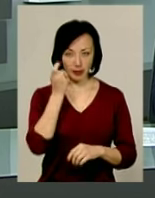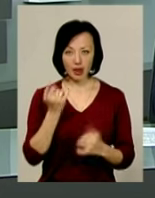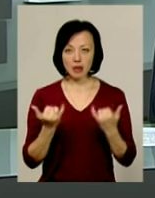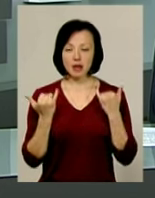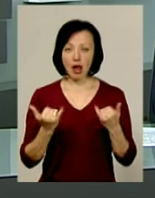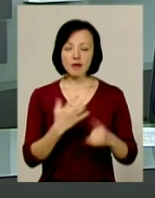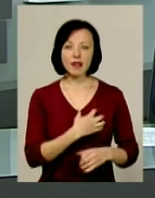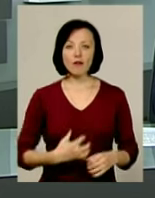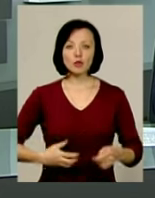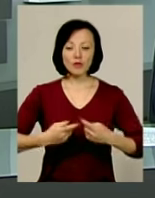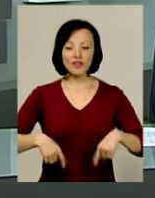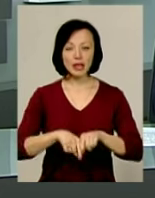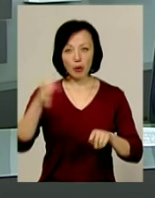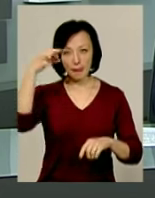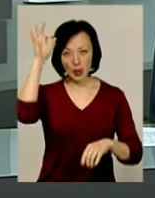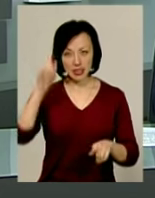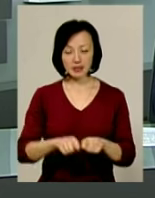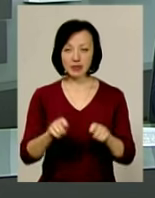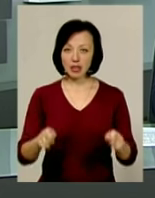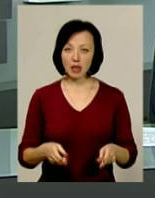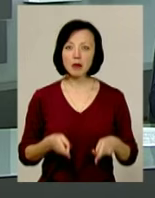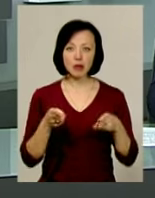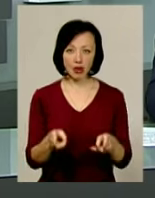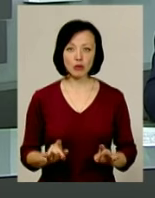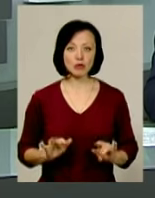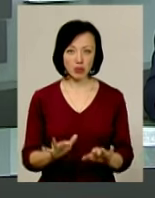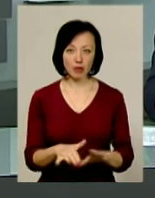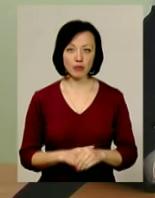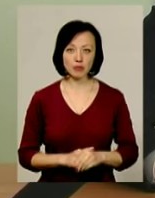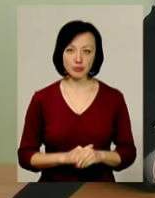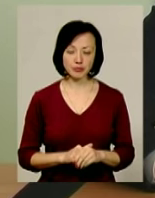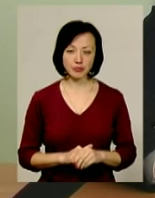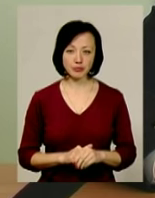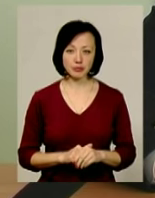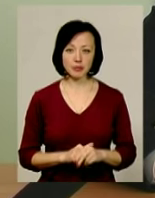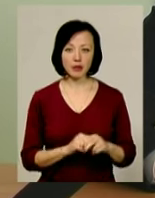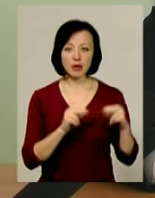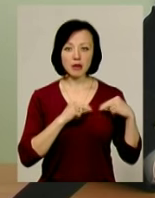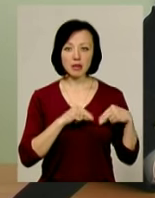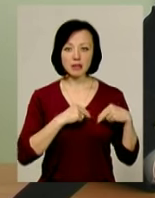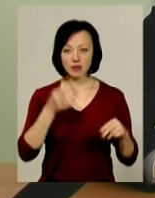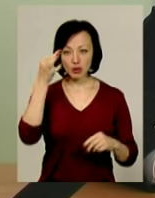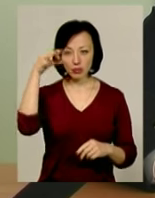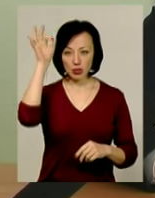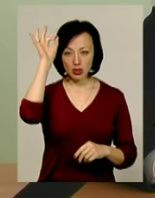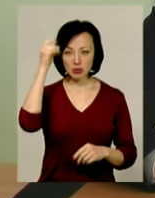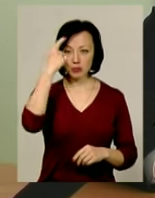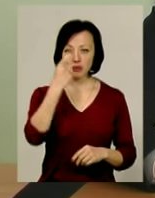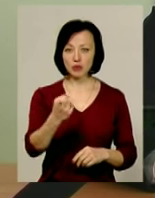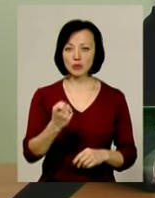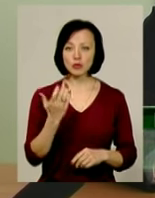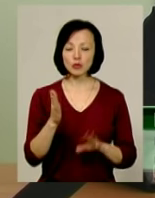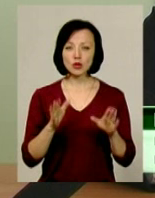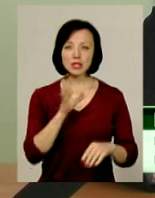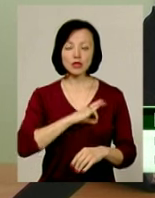Наразі у Славутському відділі поліції відкрили кримінальне провадження. Працівник поліції повідомив, що буде